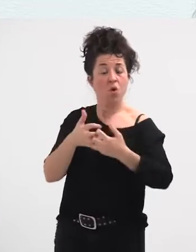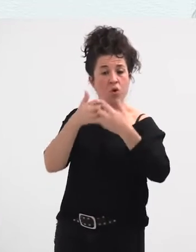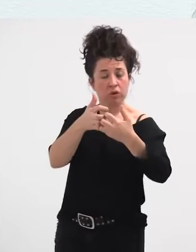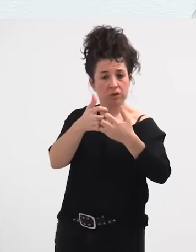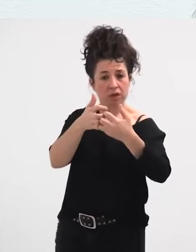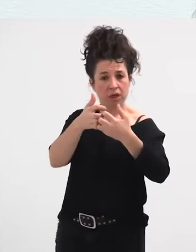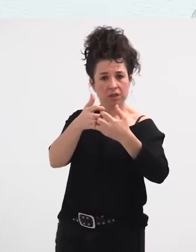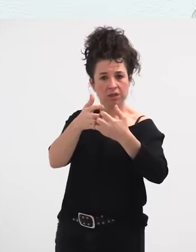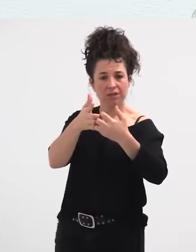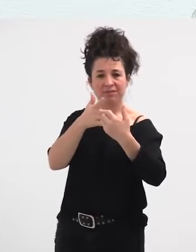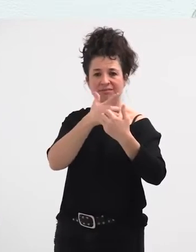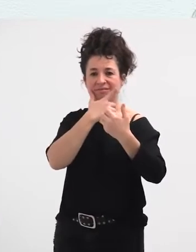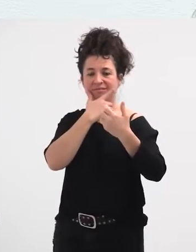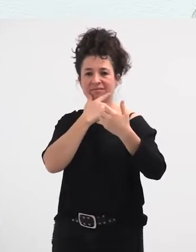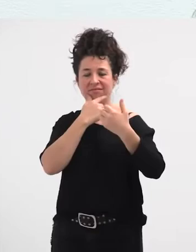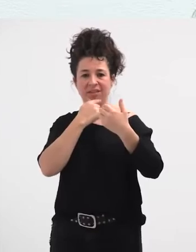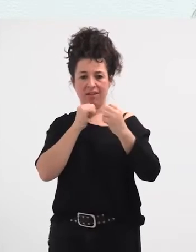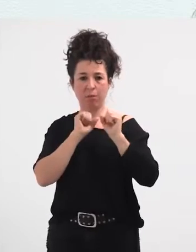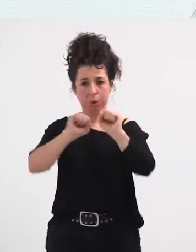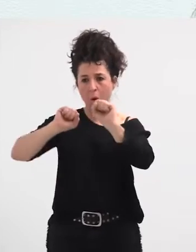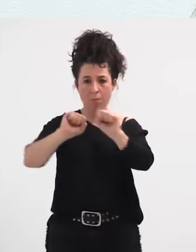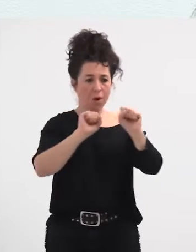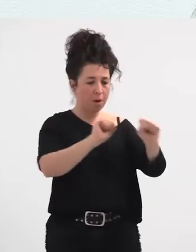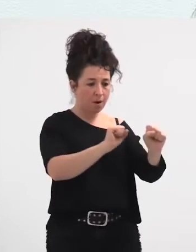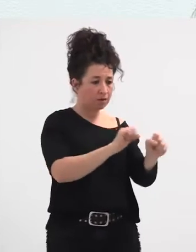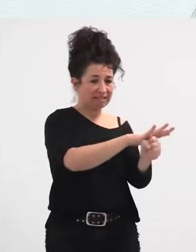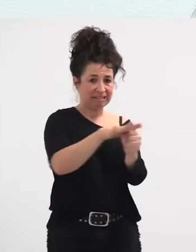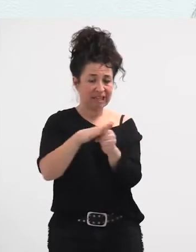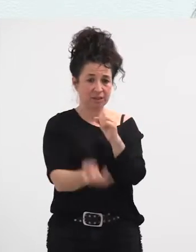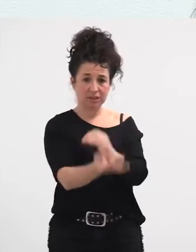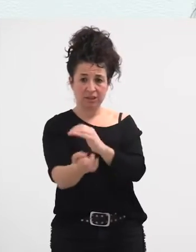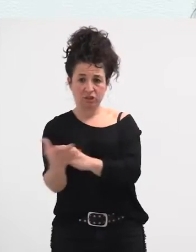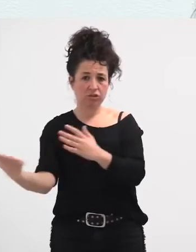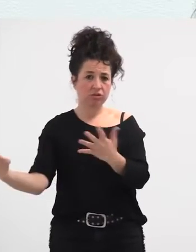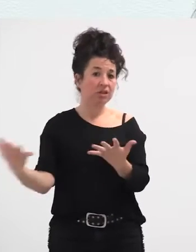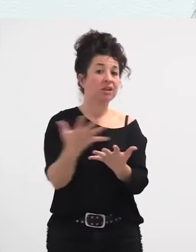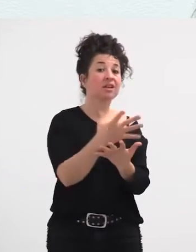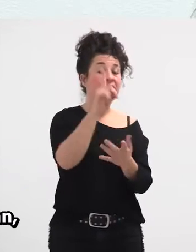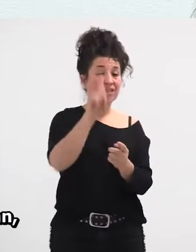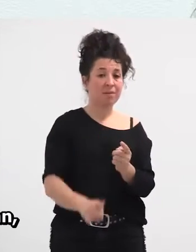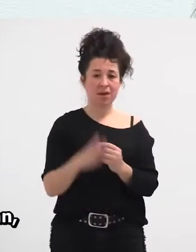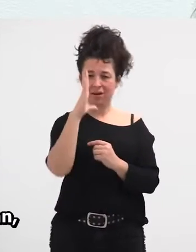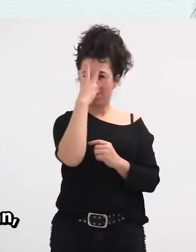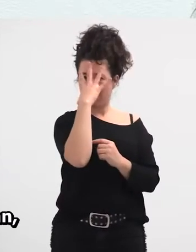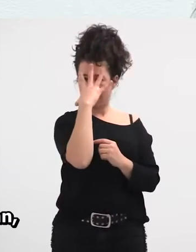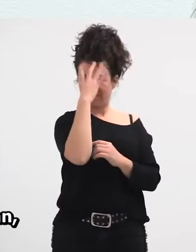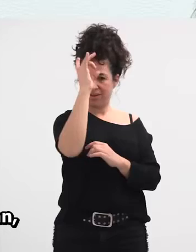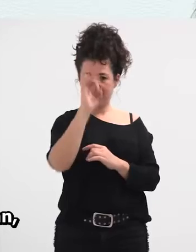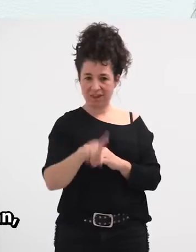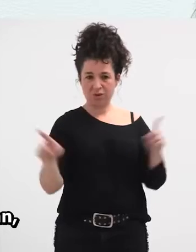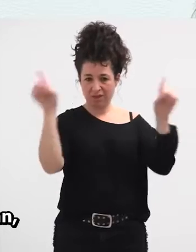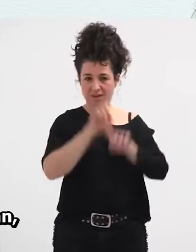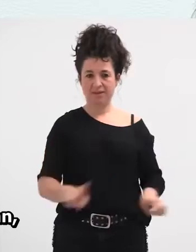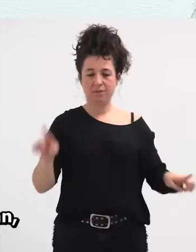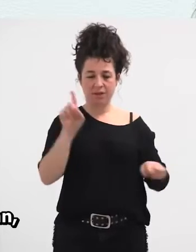erresistenzia kateratzen zaizkigula leku guztietan, eta oso ondo mozorratuta. Orduan, resistentziotako